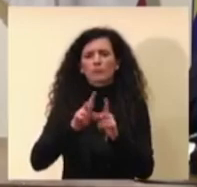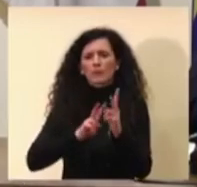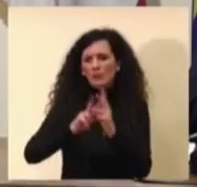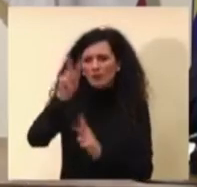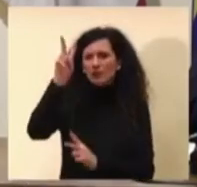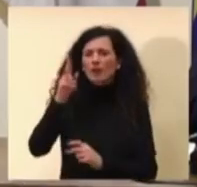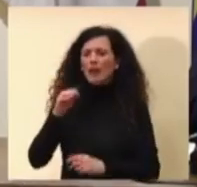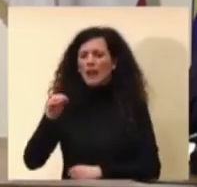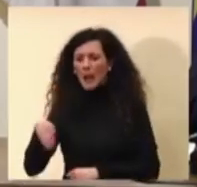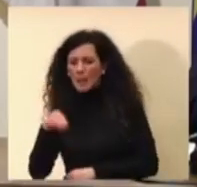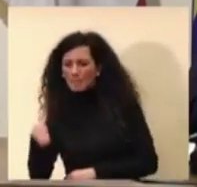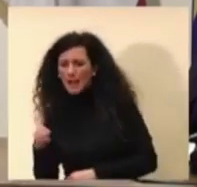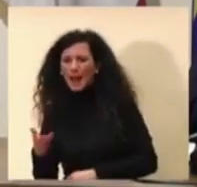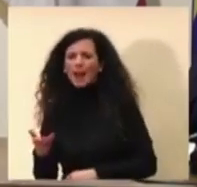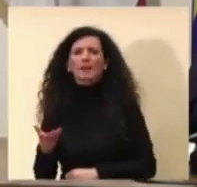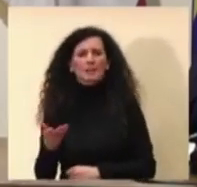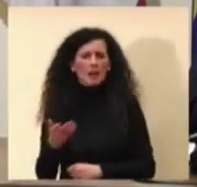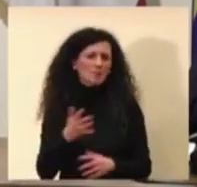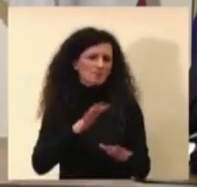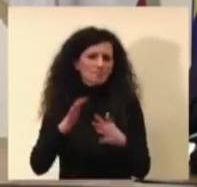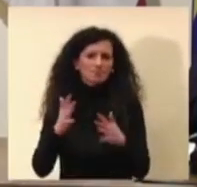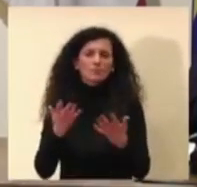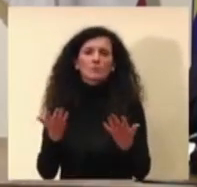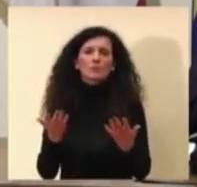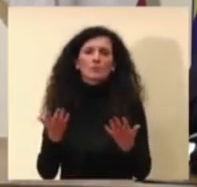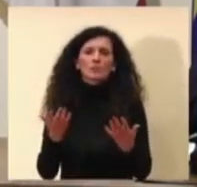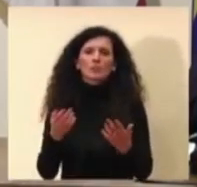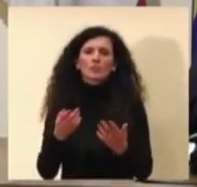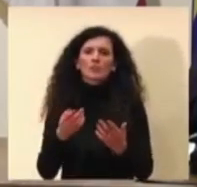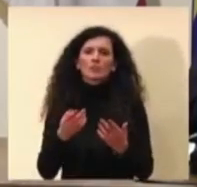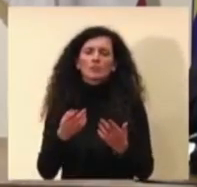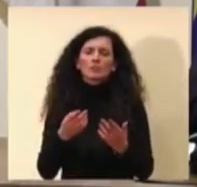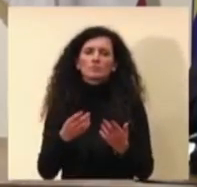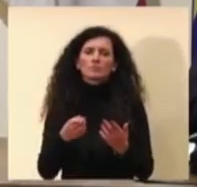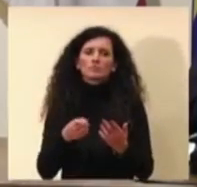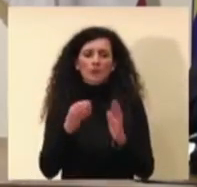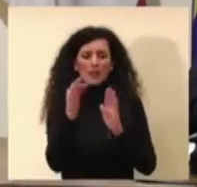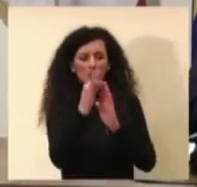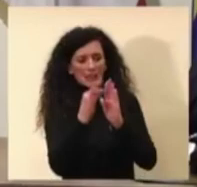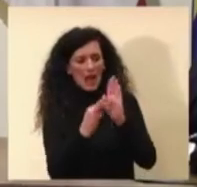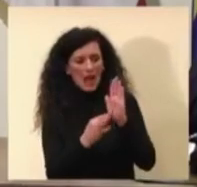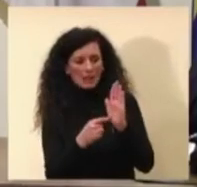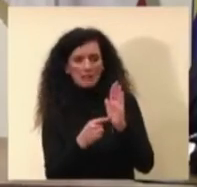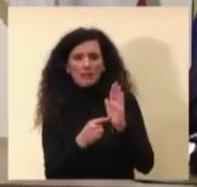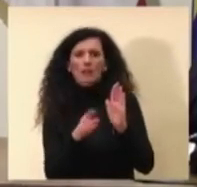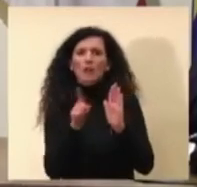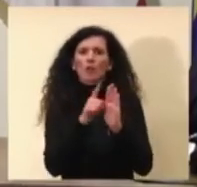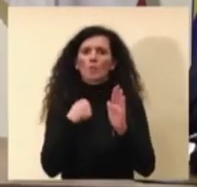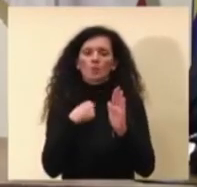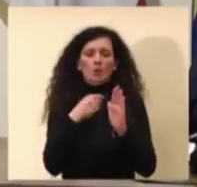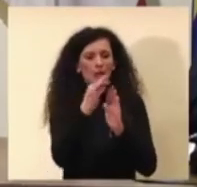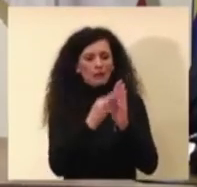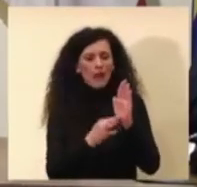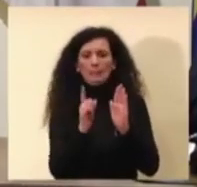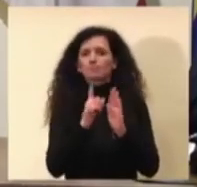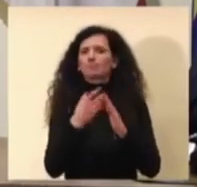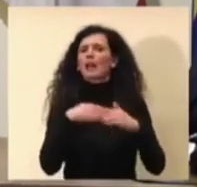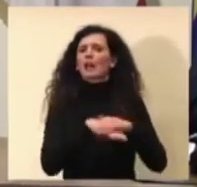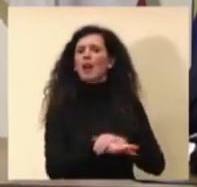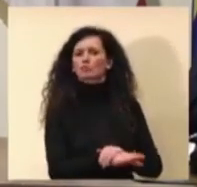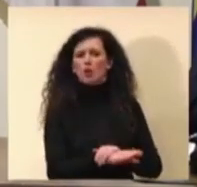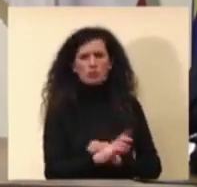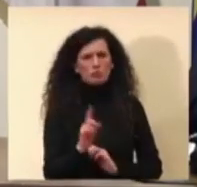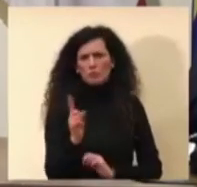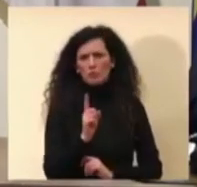Campania e via dicendo quindi non è diciamo che i dati non è che uno tenga nascosti i dati semplicemente